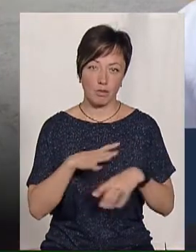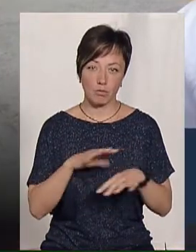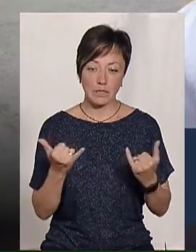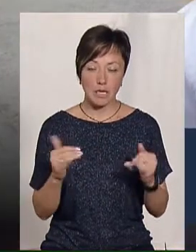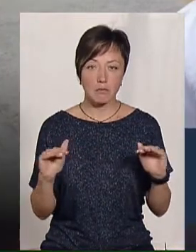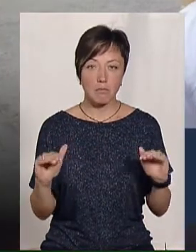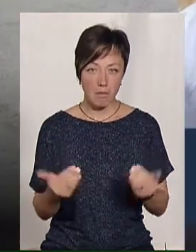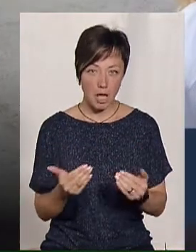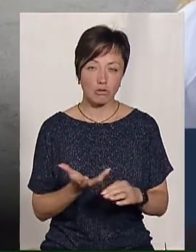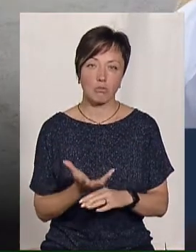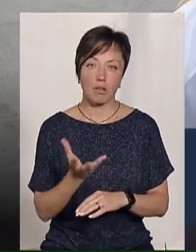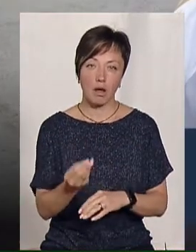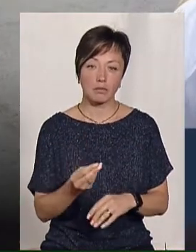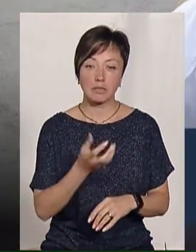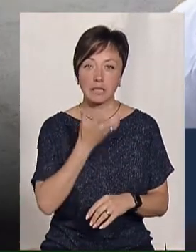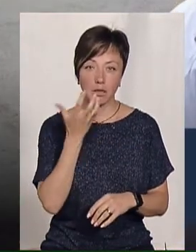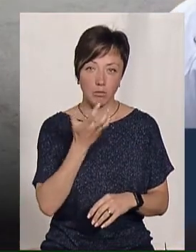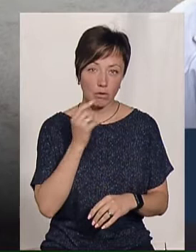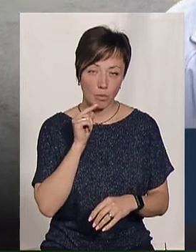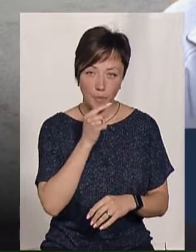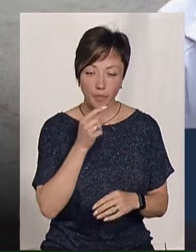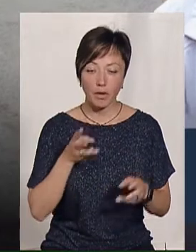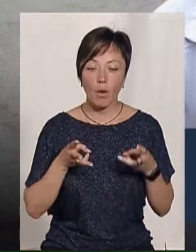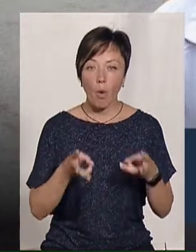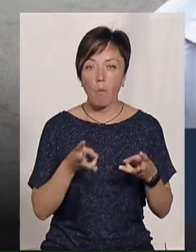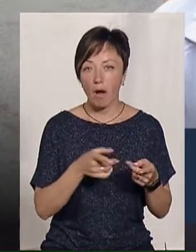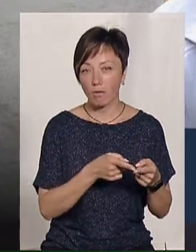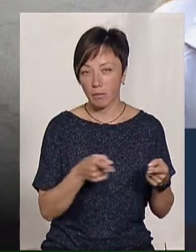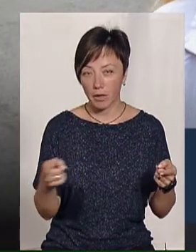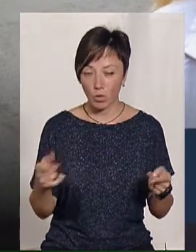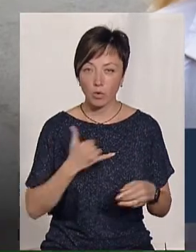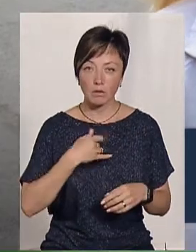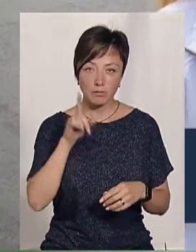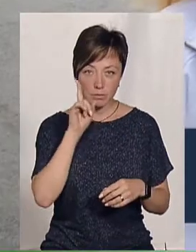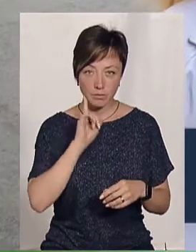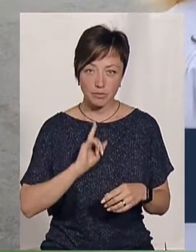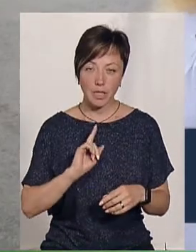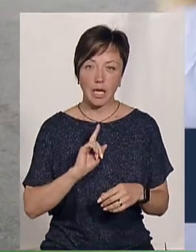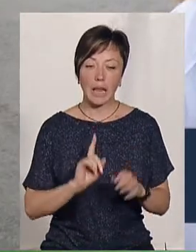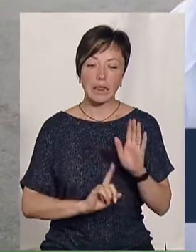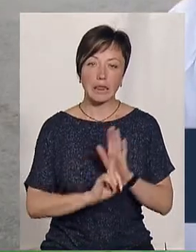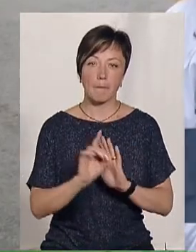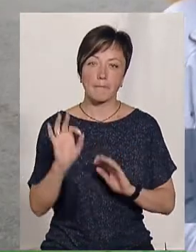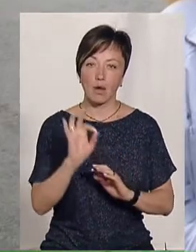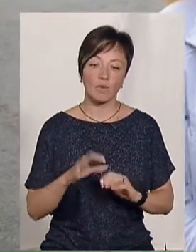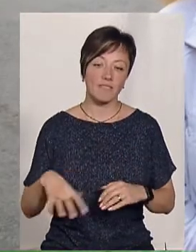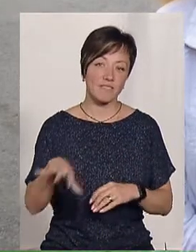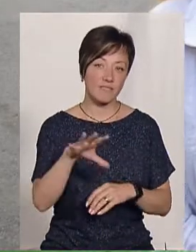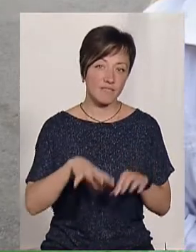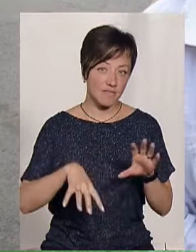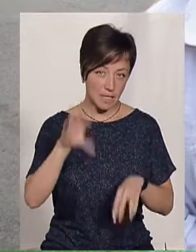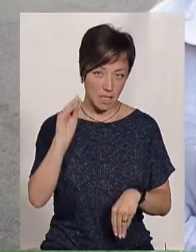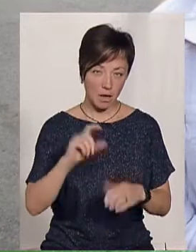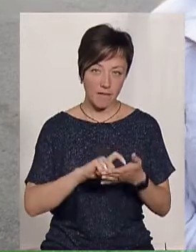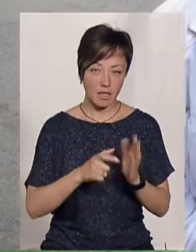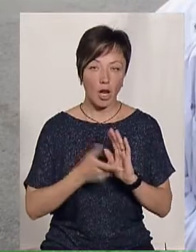платимо за тепло в опалювальний період. У нас зараз комфортна температура в усіх квартирах нашого будинку.